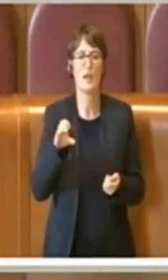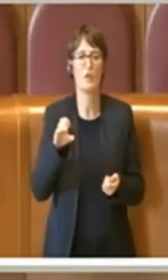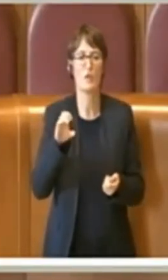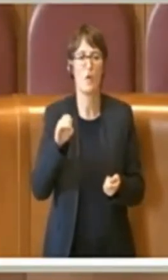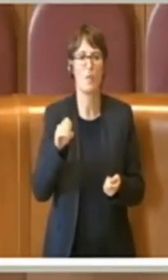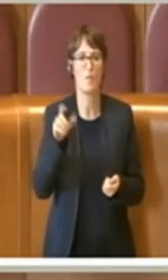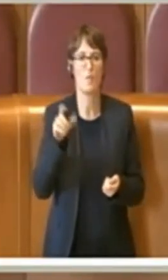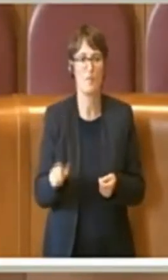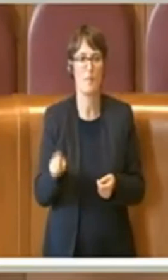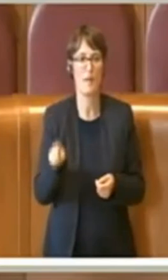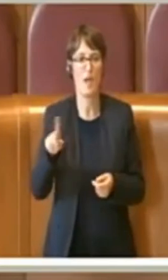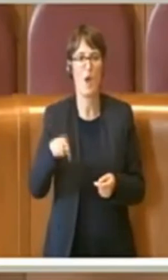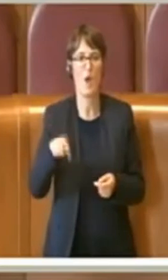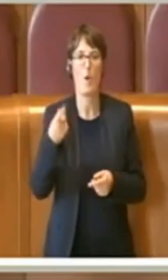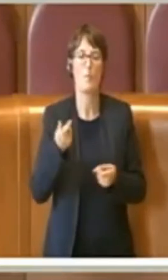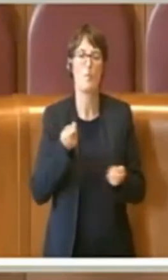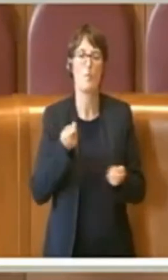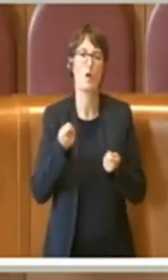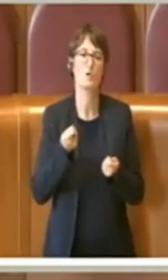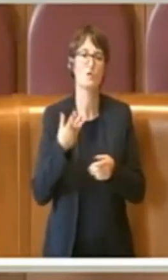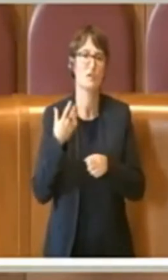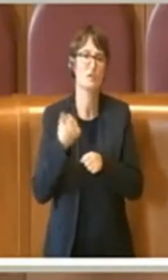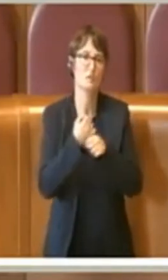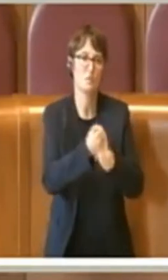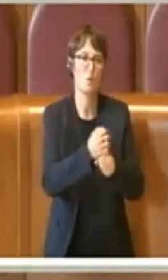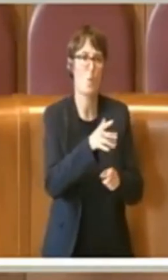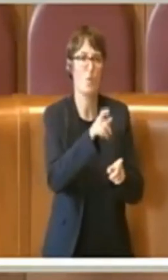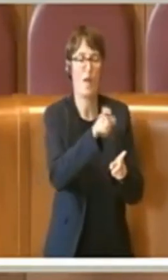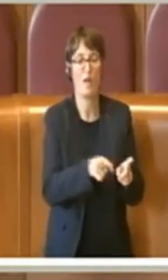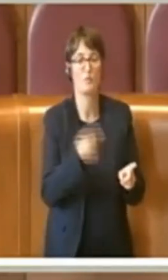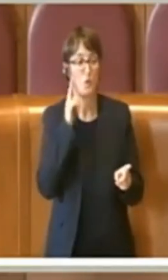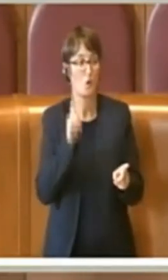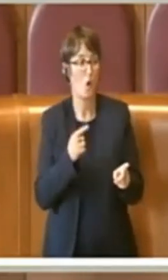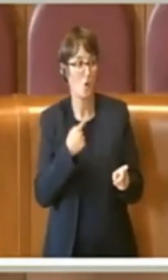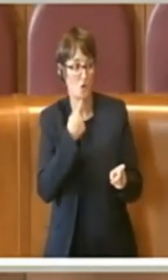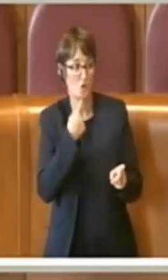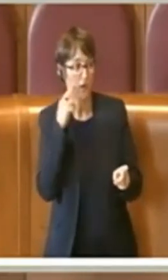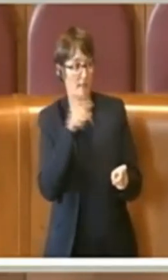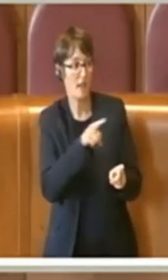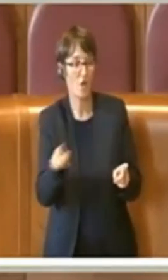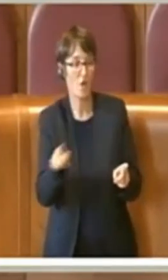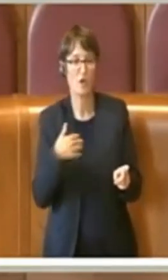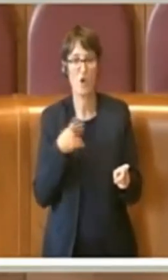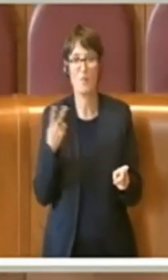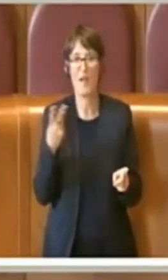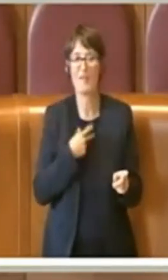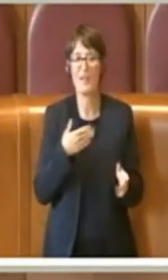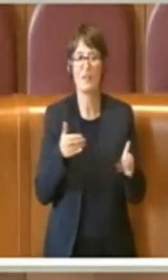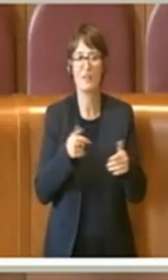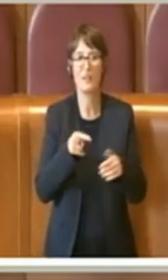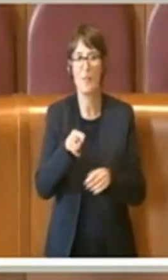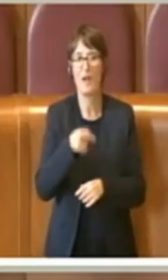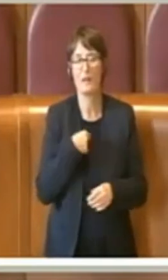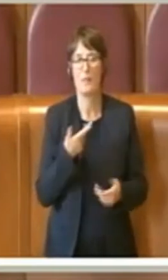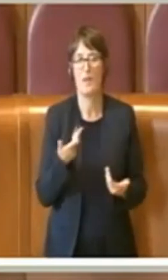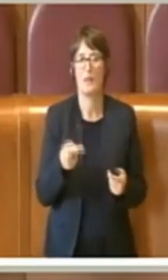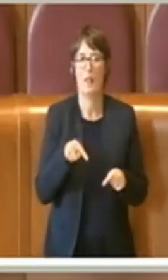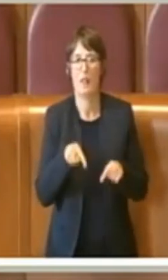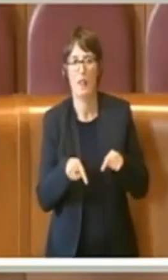il Dipartimento è praticamente claudicante, questa è la verità di Pulcinella, che sanno tutti quanti.